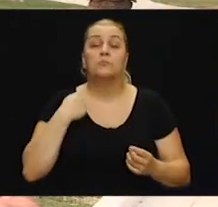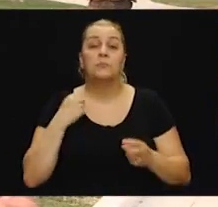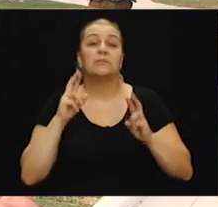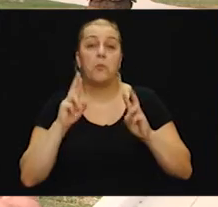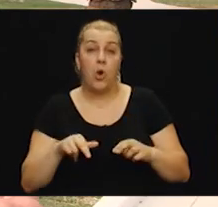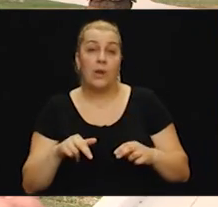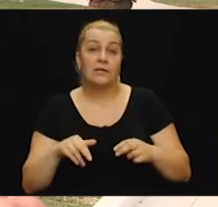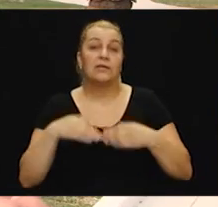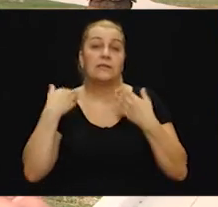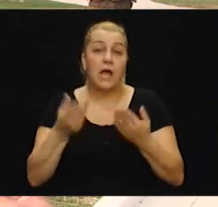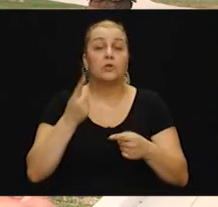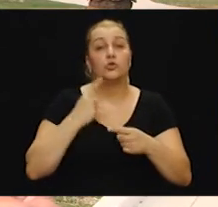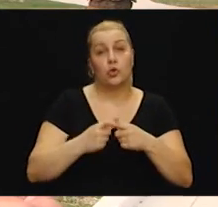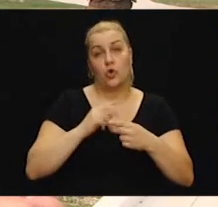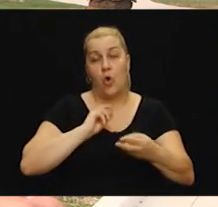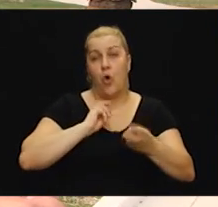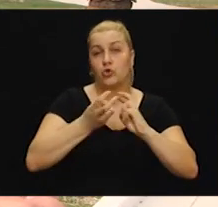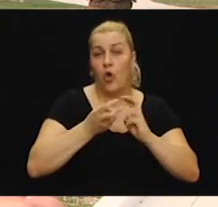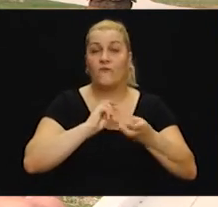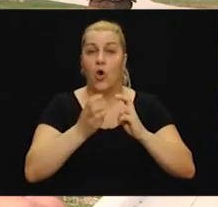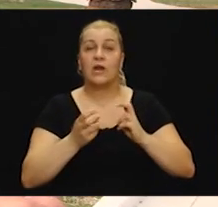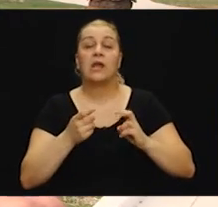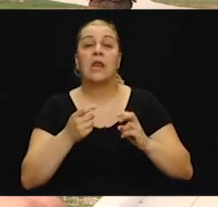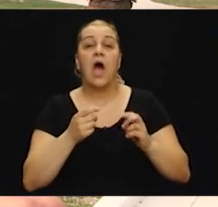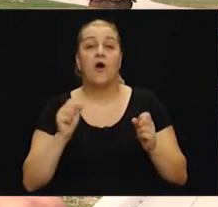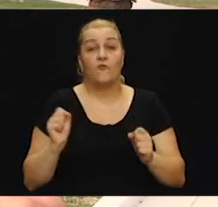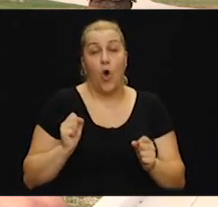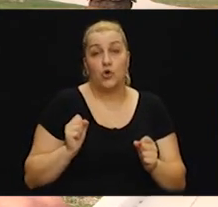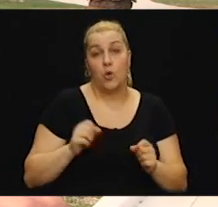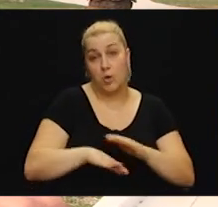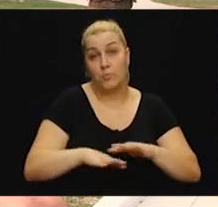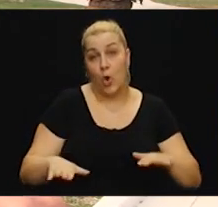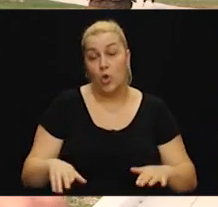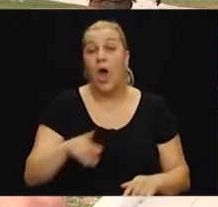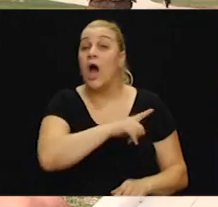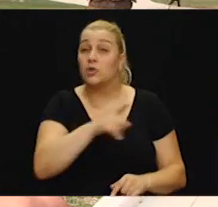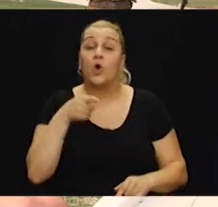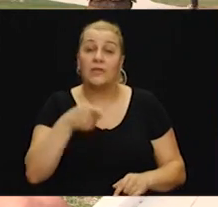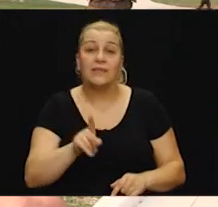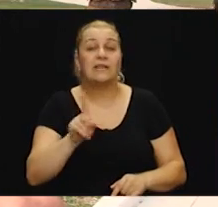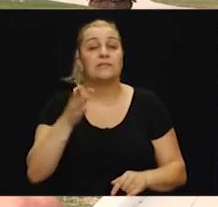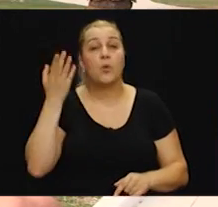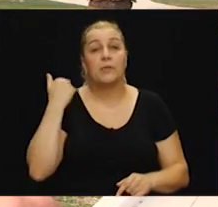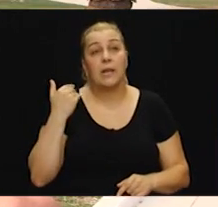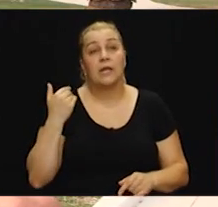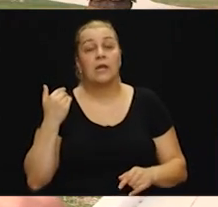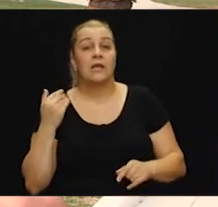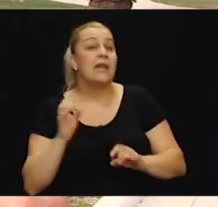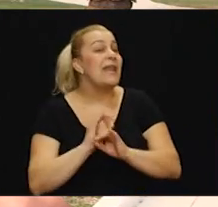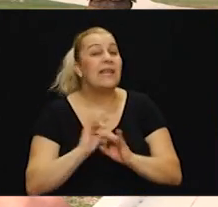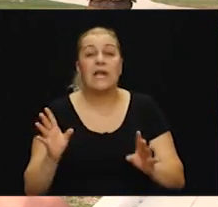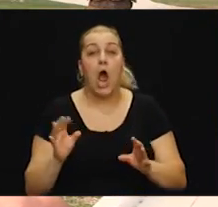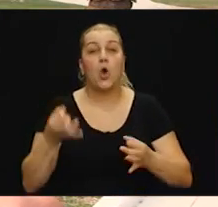dati advokatan odgovor i na vojnom polju, a do tada baš i nismo bili dobro opremljeni, nego